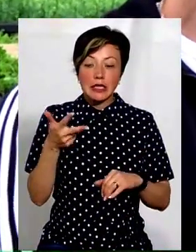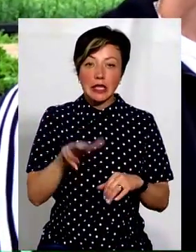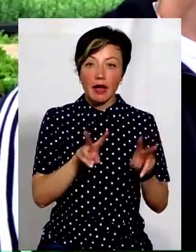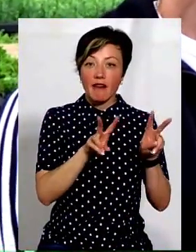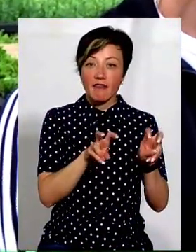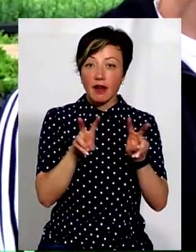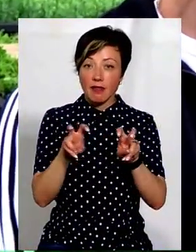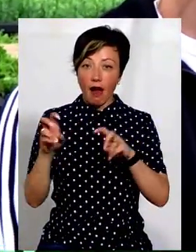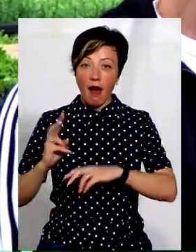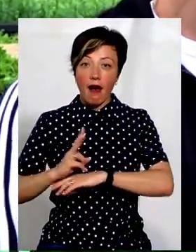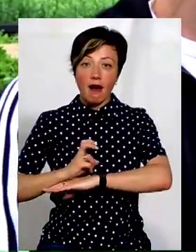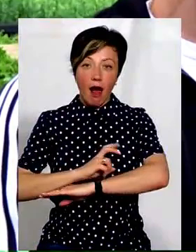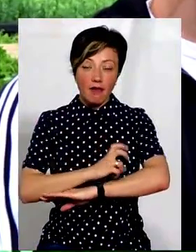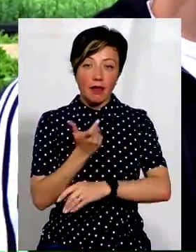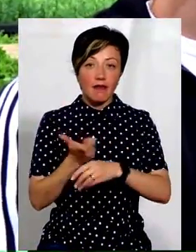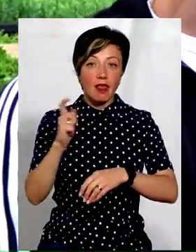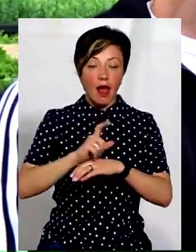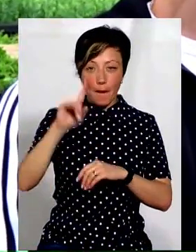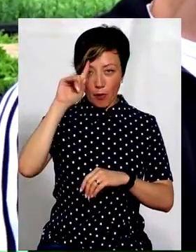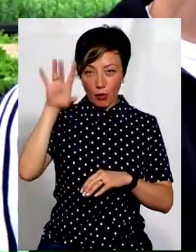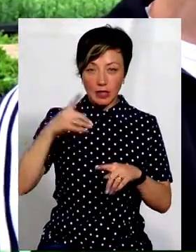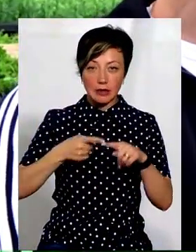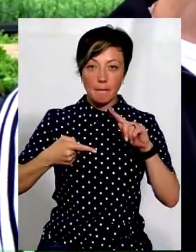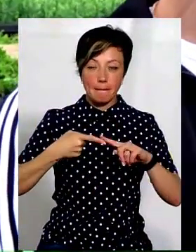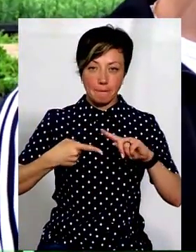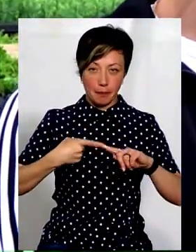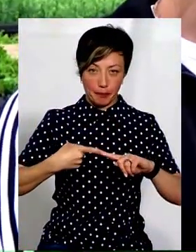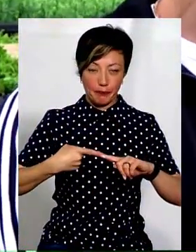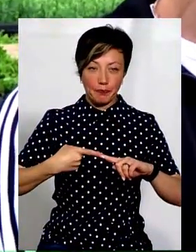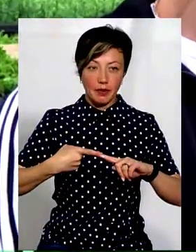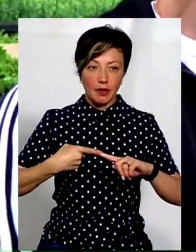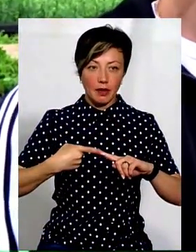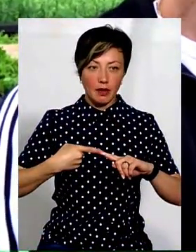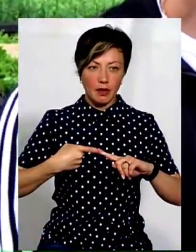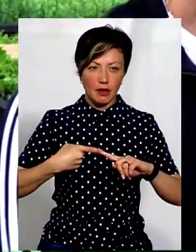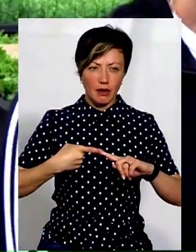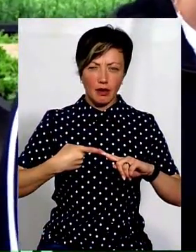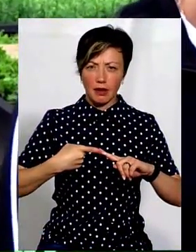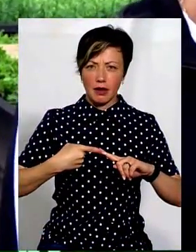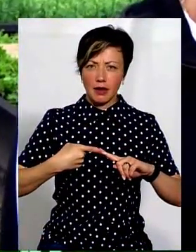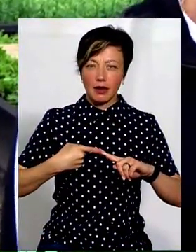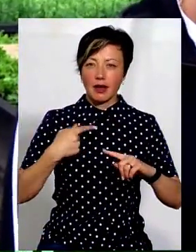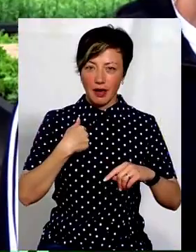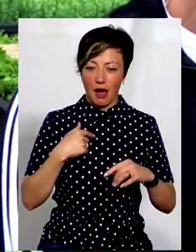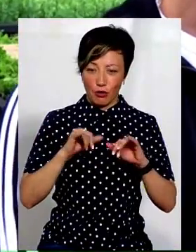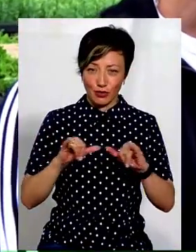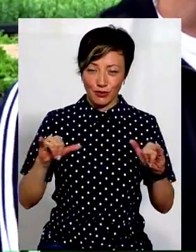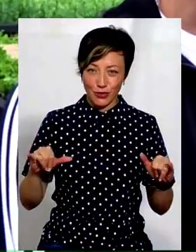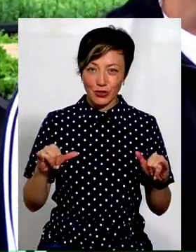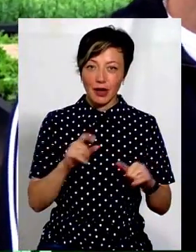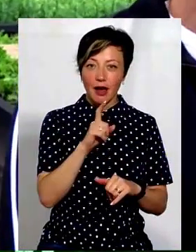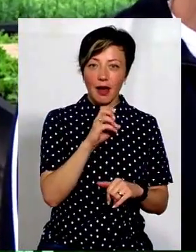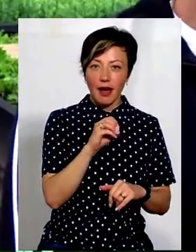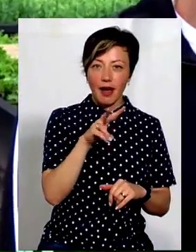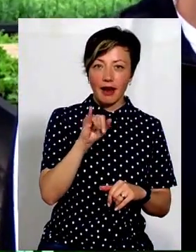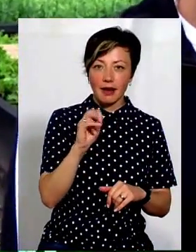равликів найпопулярніші – це хелікс есперса Мюллер, який я розводжу, це хелікс